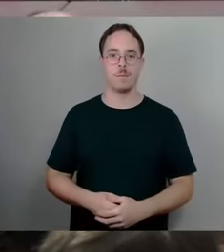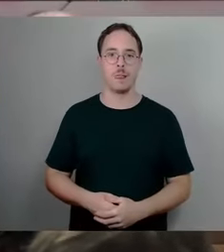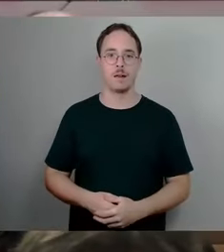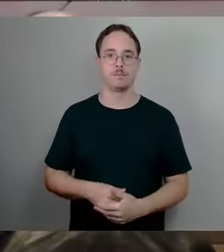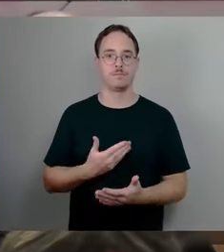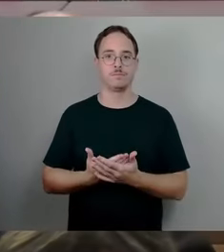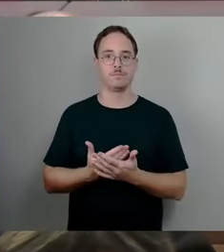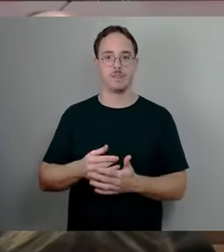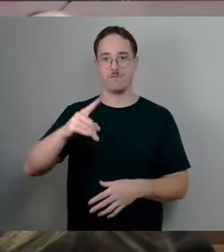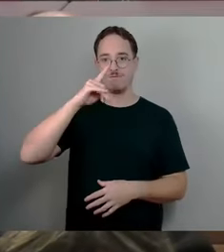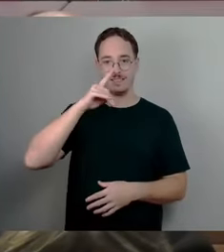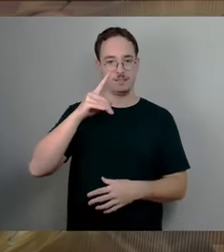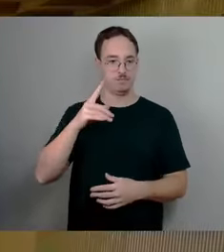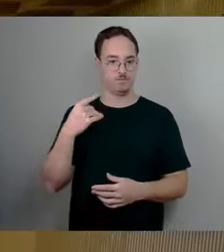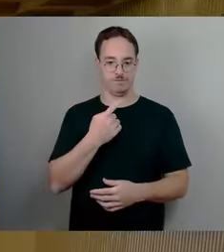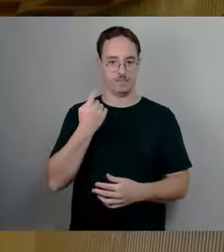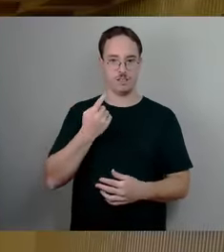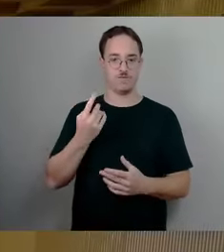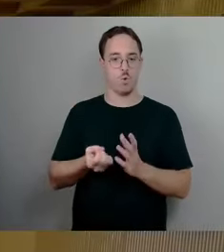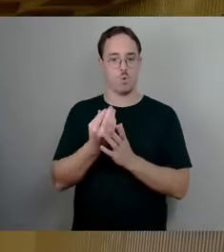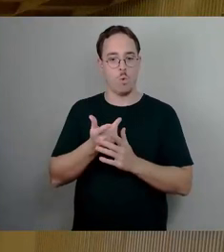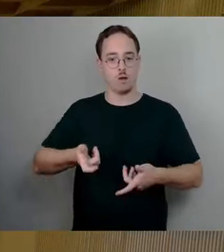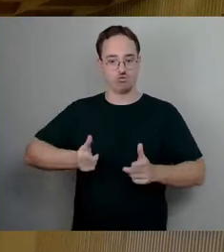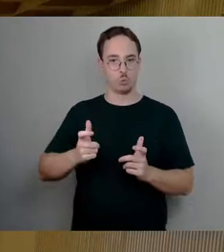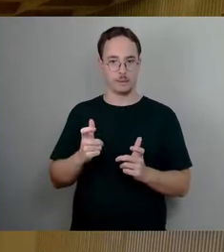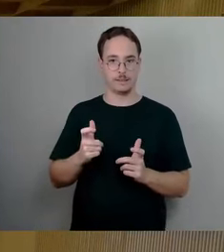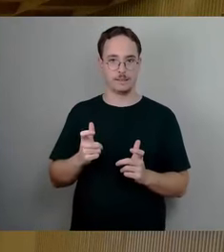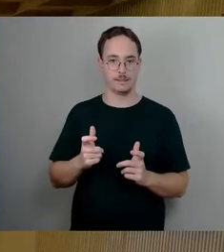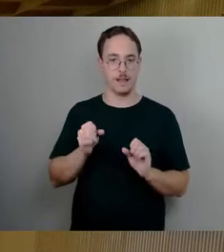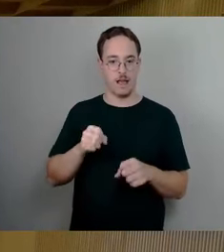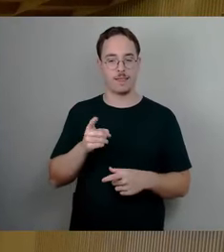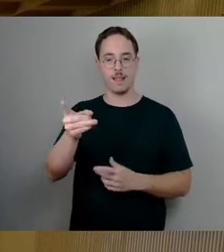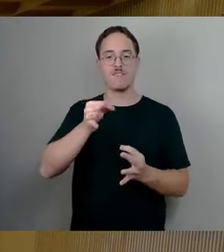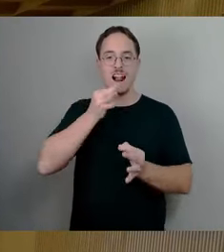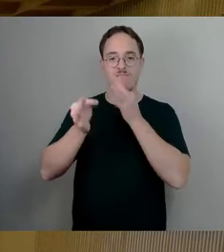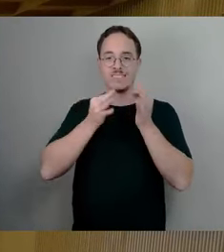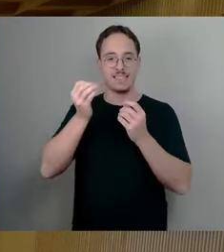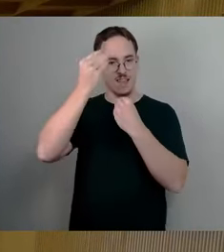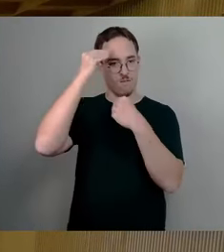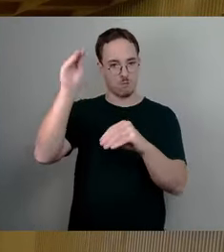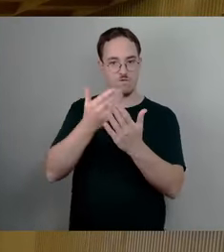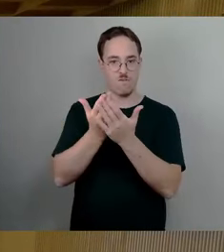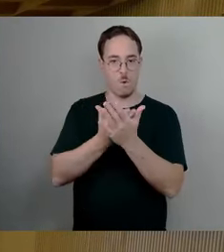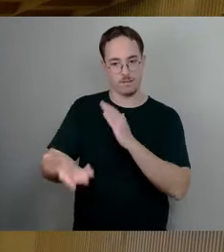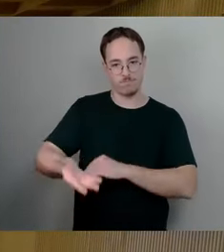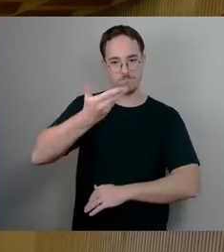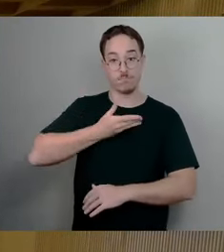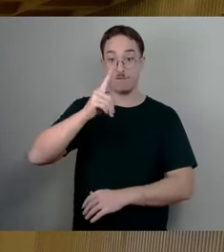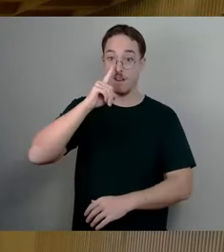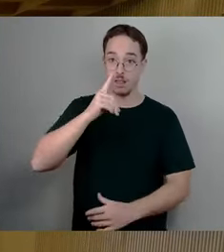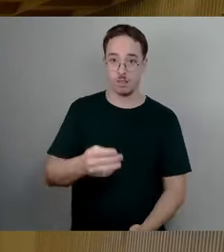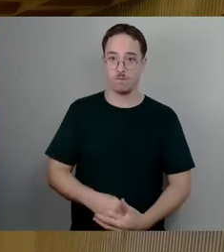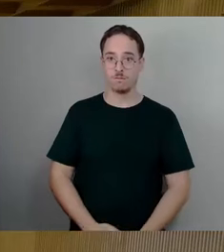des Kulturausschusses mit einer qualifizierten Informationsvorlage rechnen? Wenn ich meine qualifiziert,